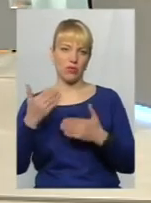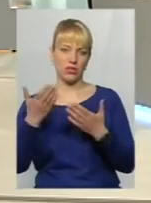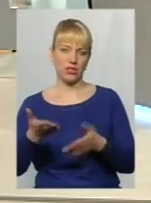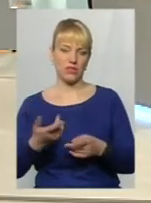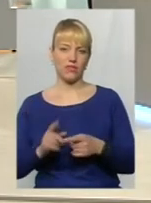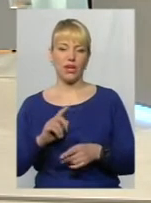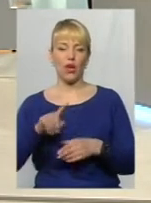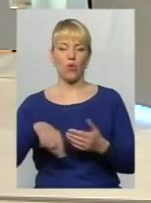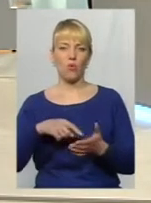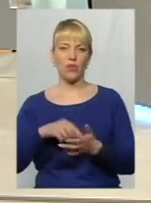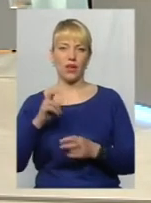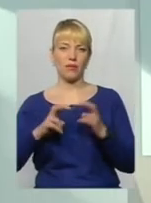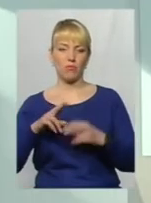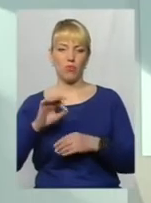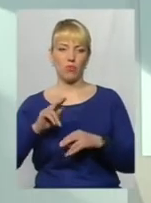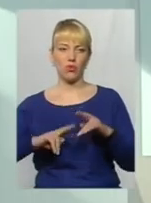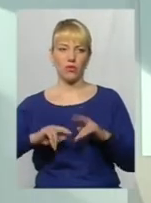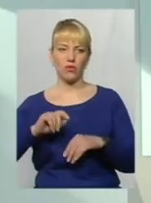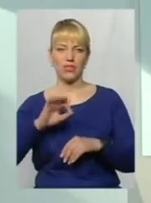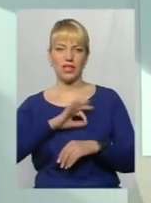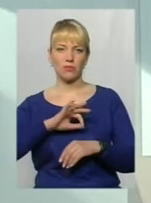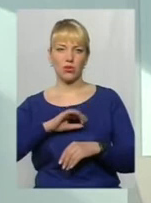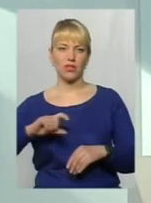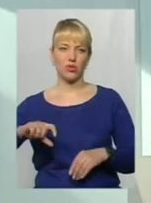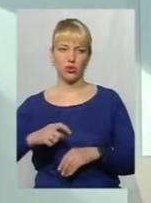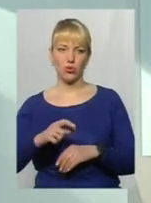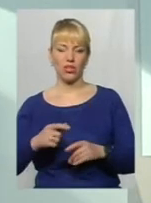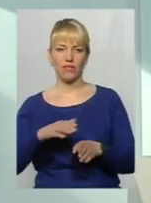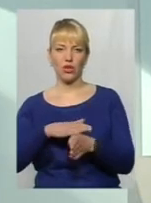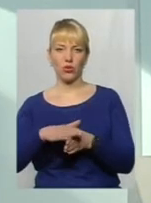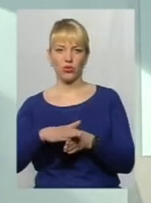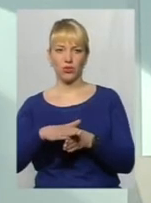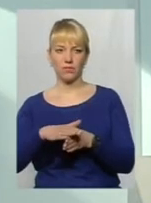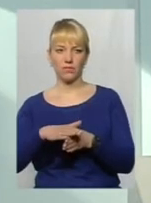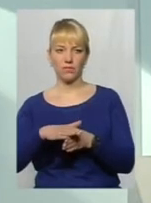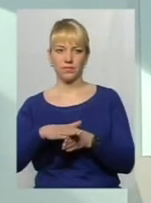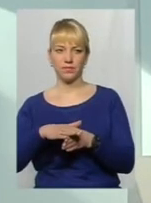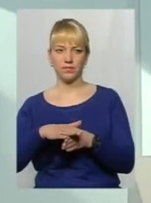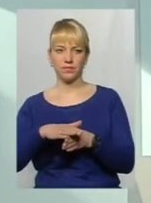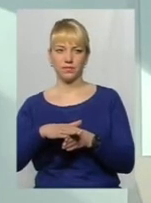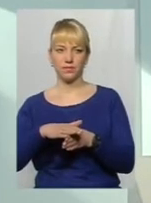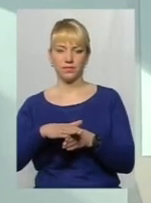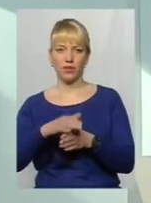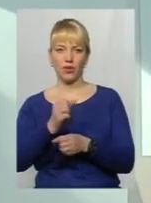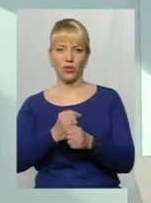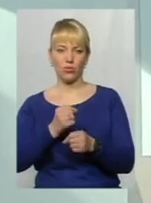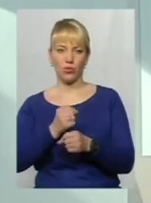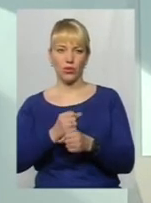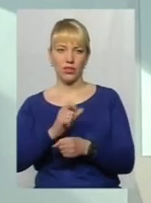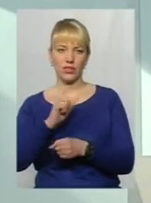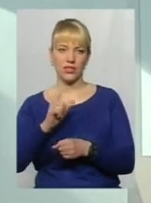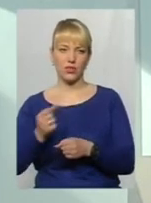Комунальне підприємство по будівництву, ремонту та експлуатації доріг виконує роботи з